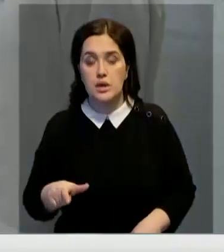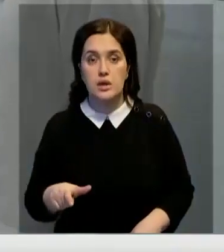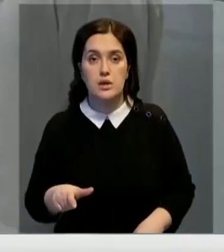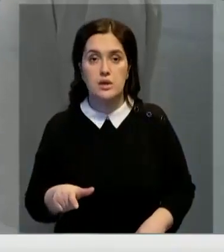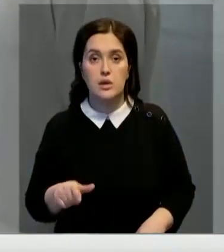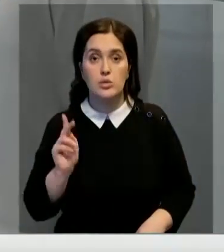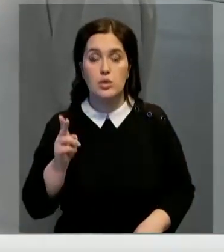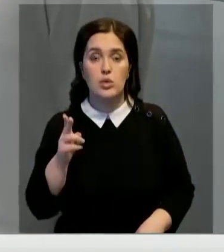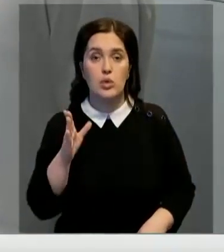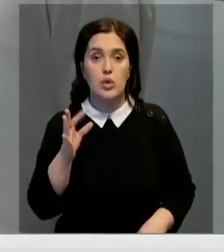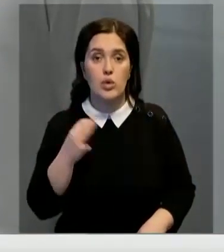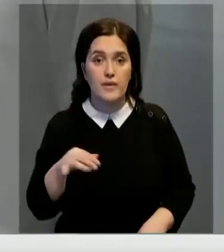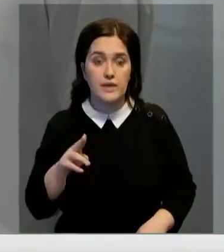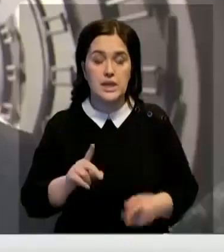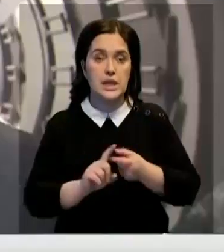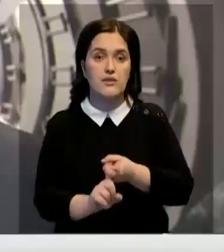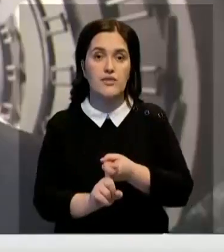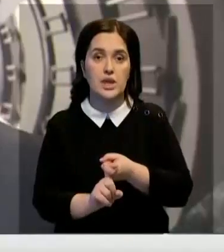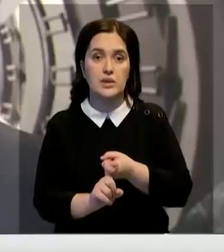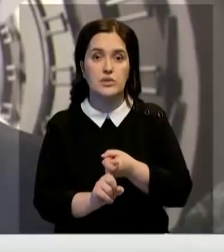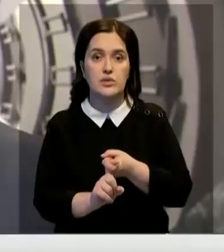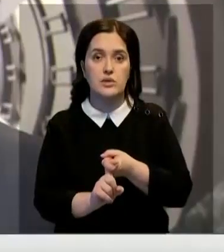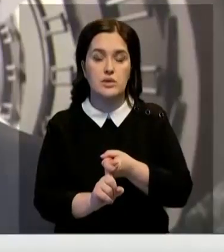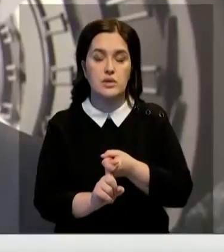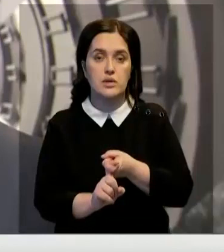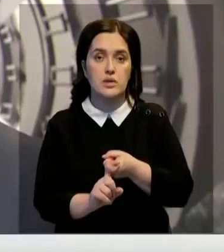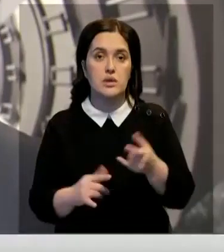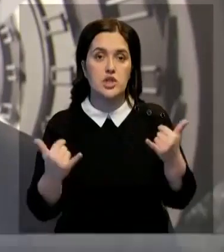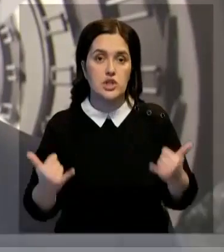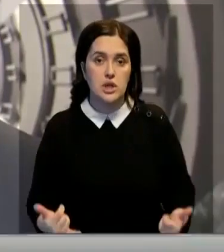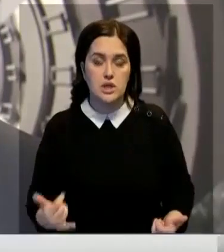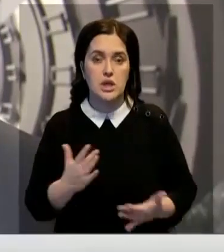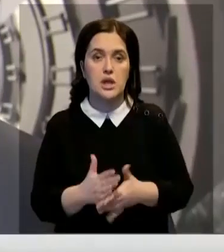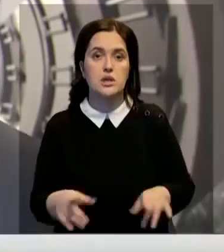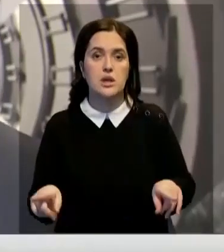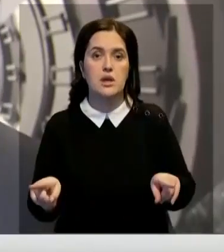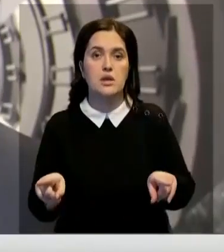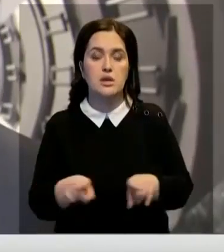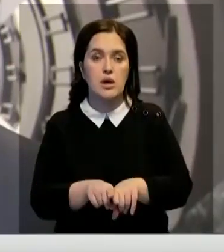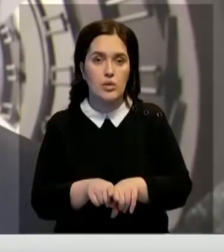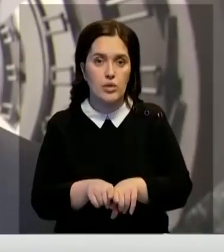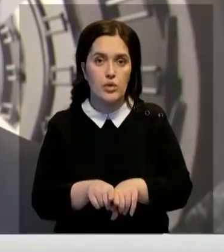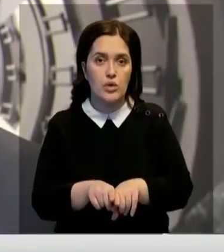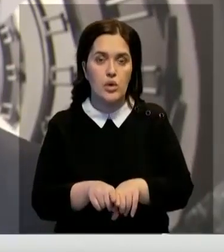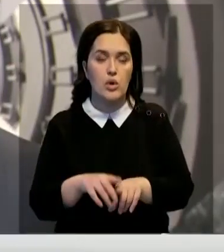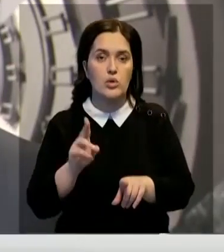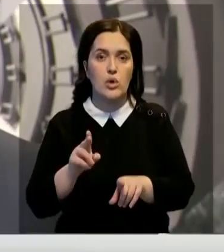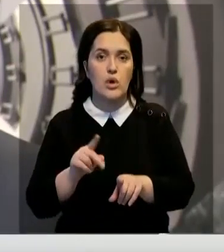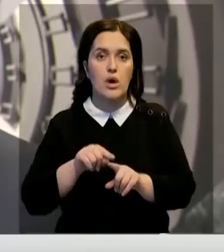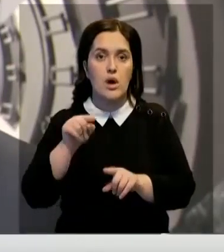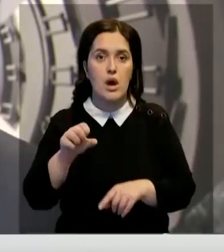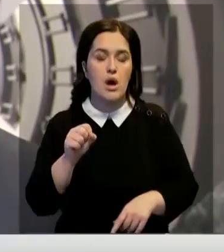ковидную инфекцию, они сейчас есть такая тенденция, которая переходит в